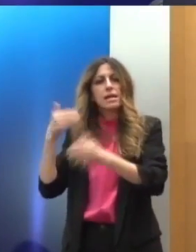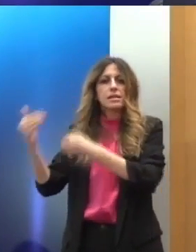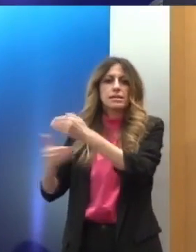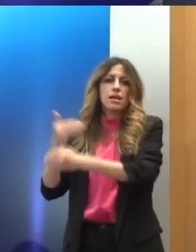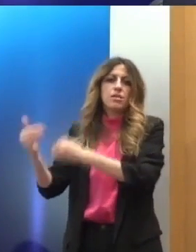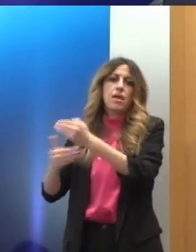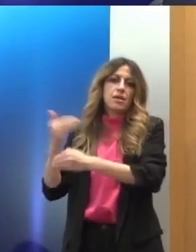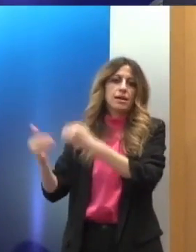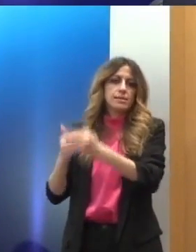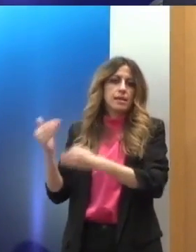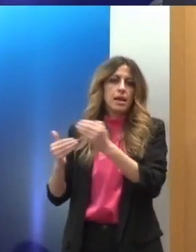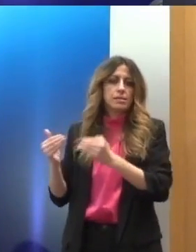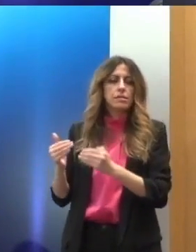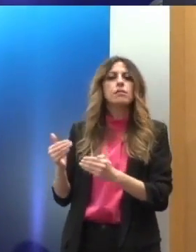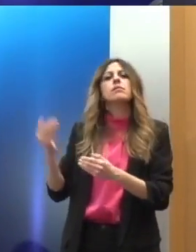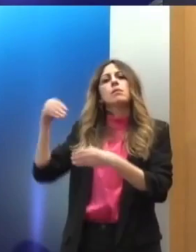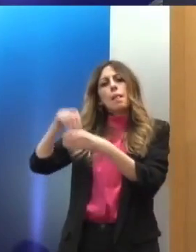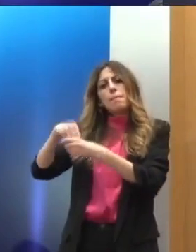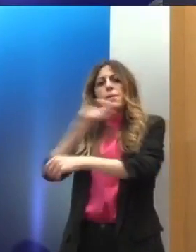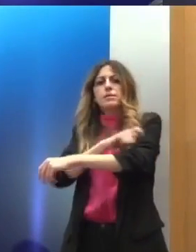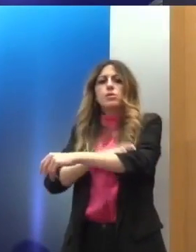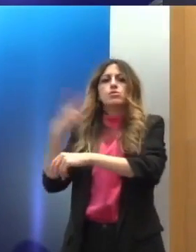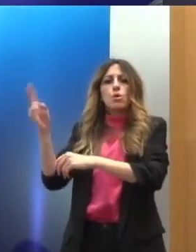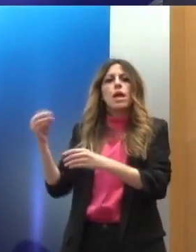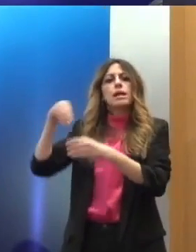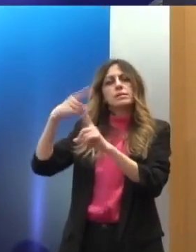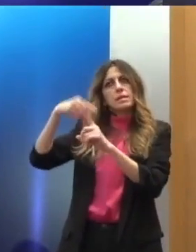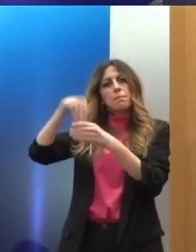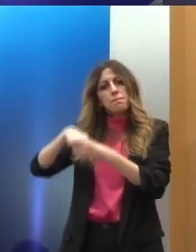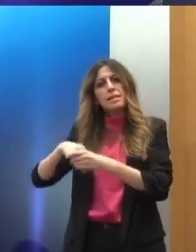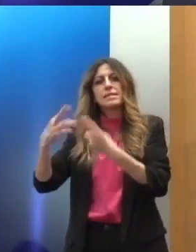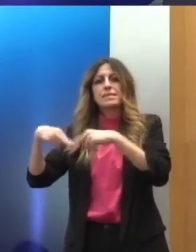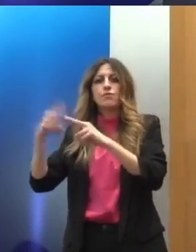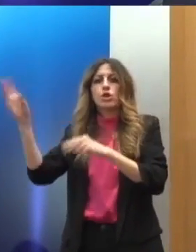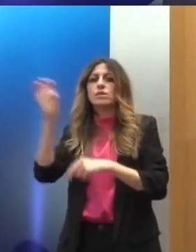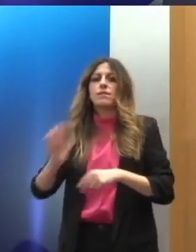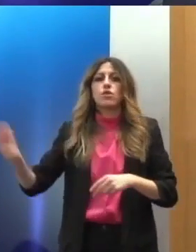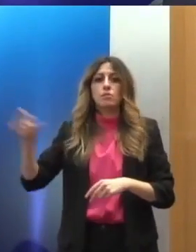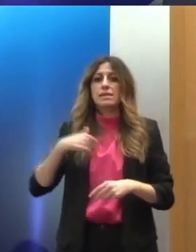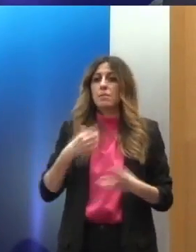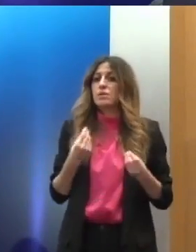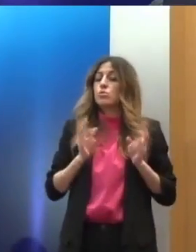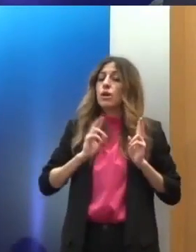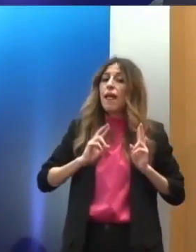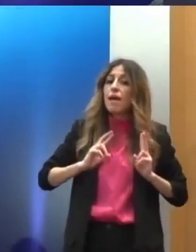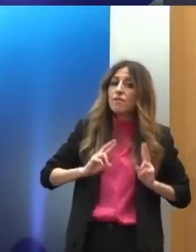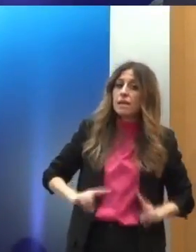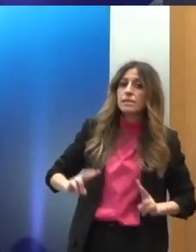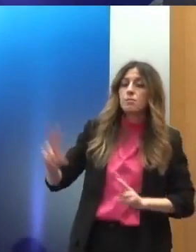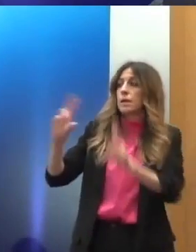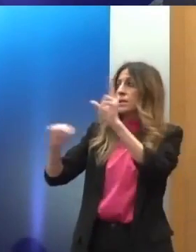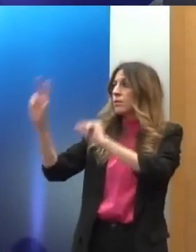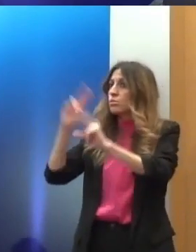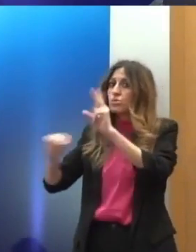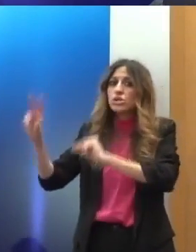τόσο στο πλαίσιο του ΟΗΕ, όσο και στο πλαίσιο του Συμβουλίου της Ευρώπης. Είμαστε πάρα πολύ ευτυχείς να μιλάμε, να υποδεχόμαστε, να